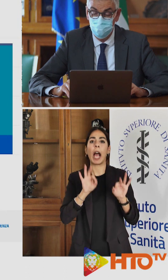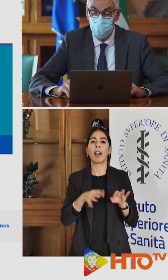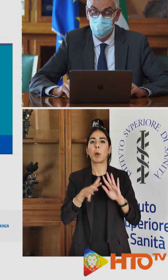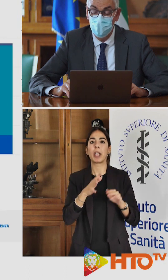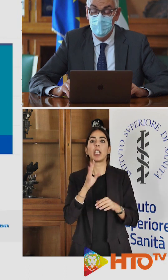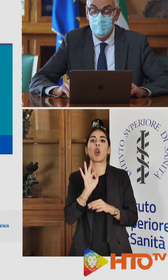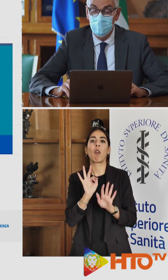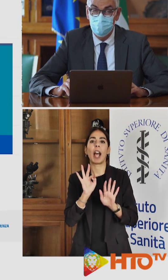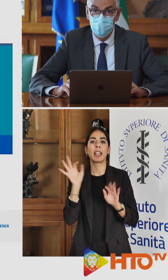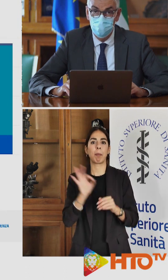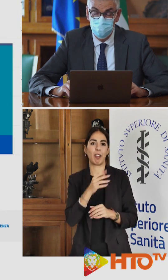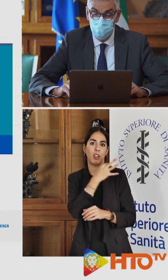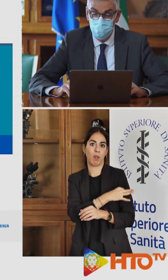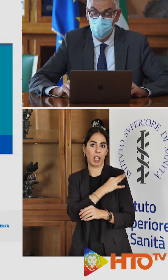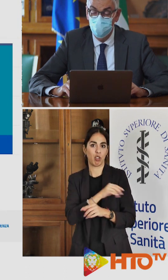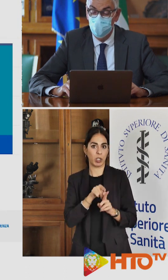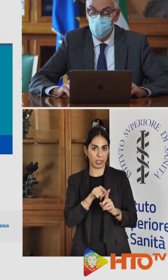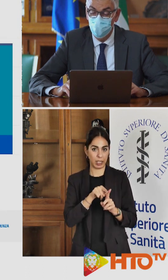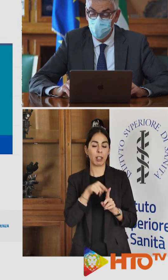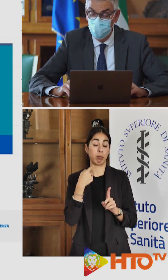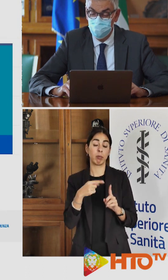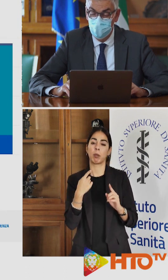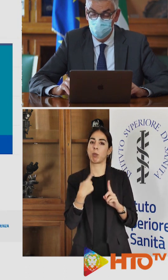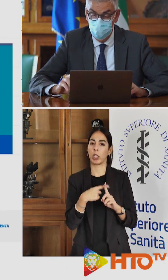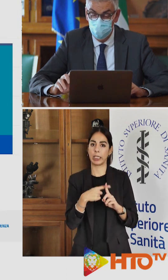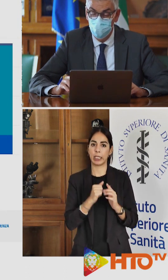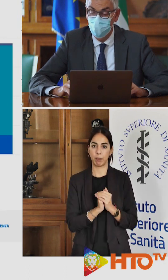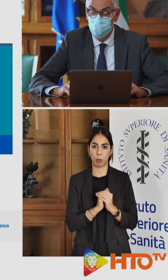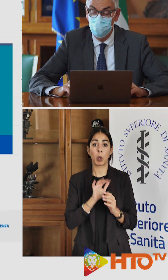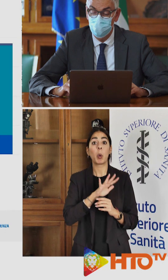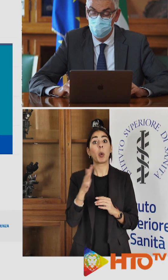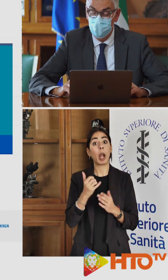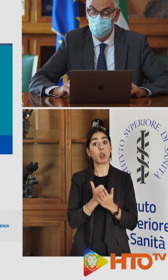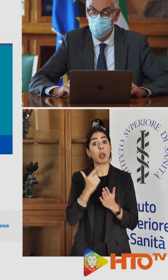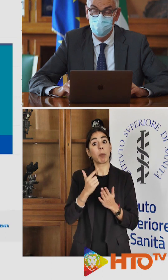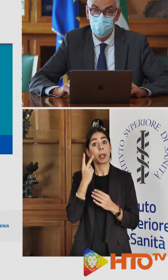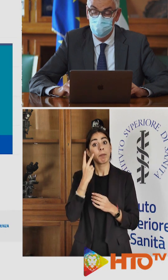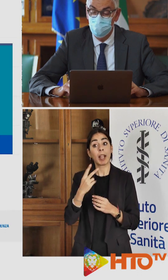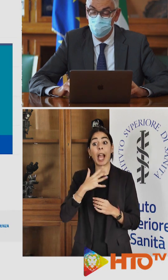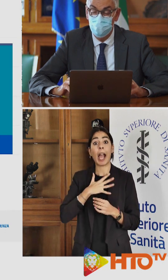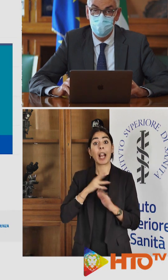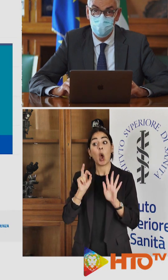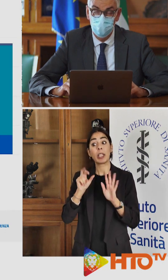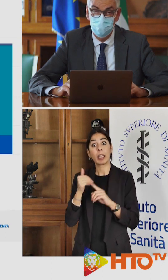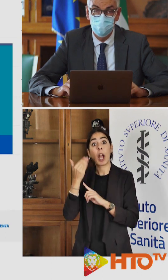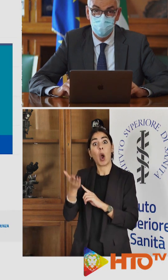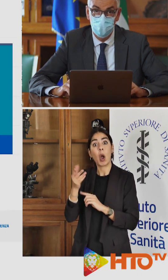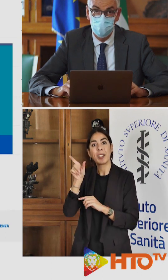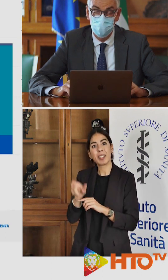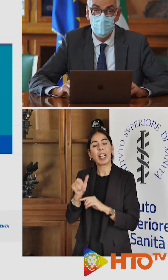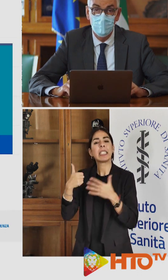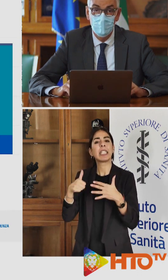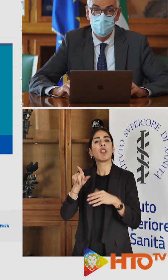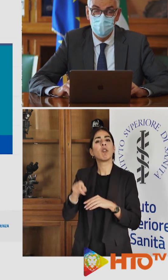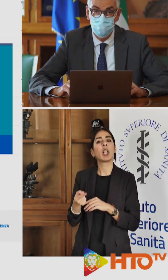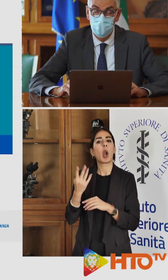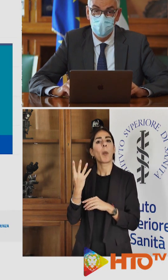dato estremamente positivo. L'altro dato positivo è la comparsa nella colonna degli over 80, come vedete, di un 16,4